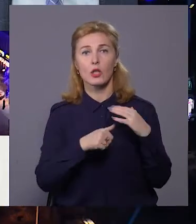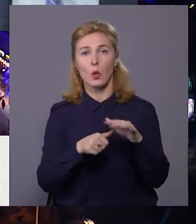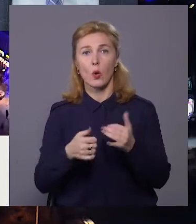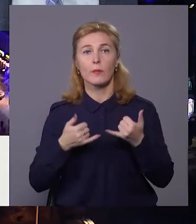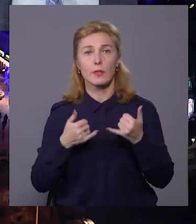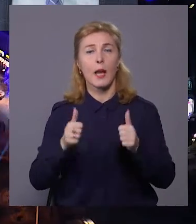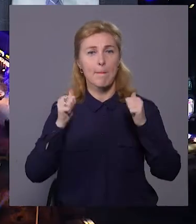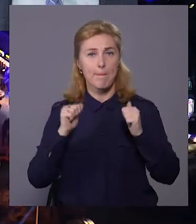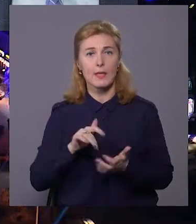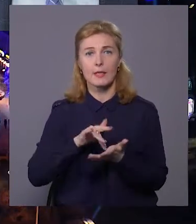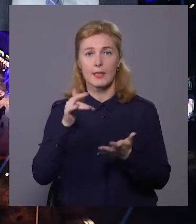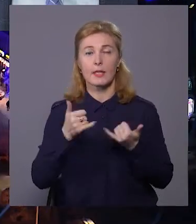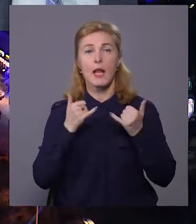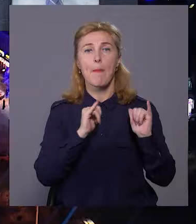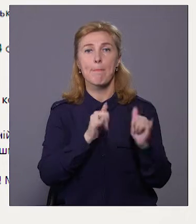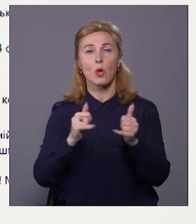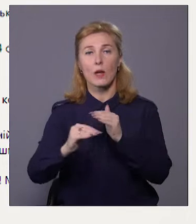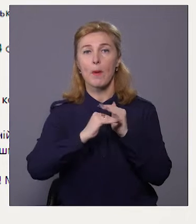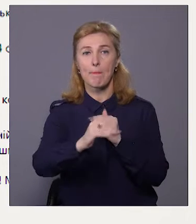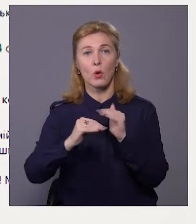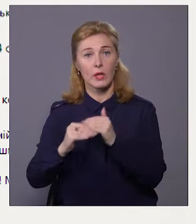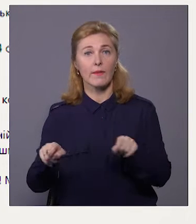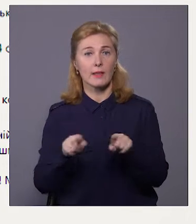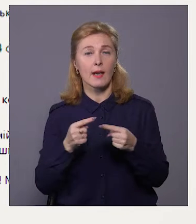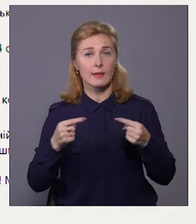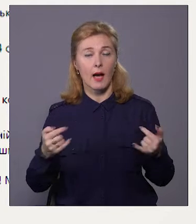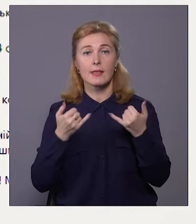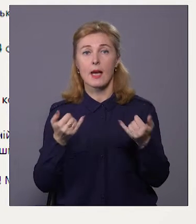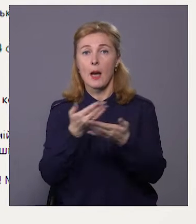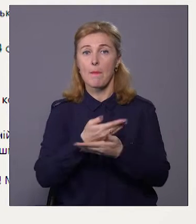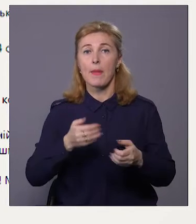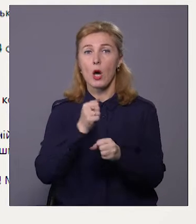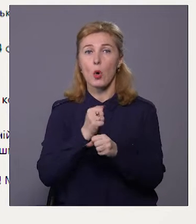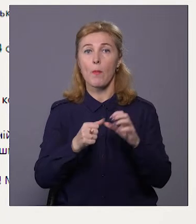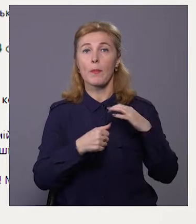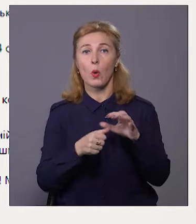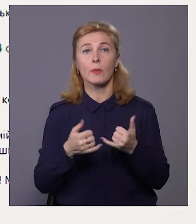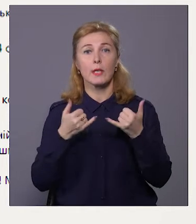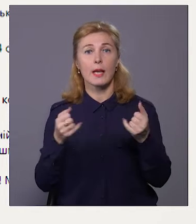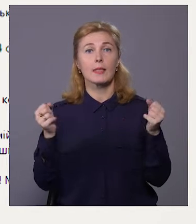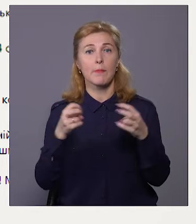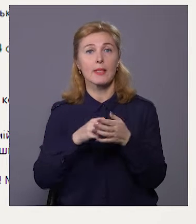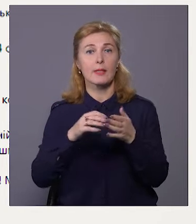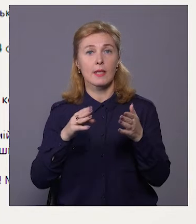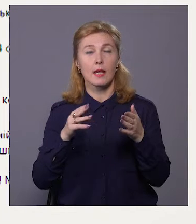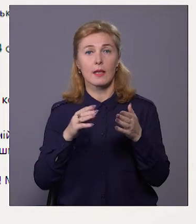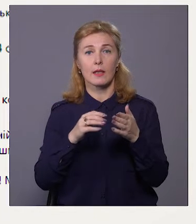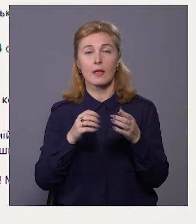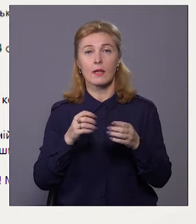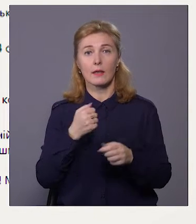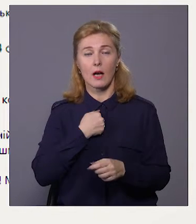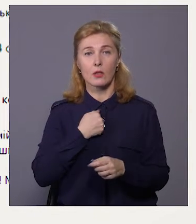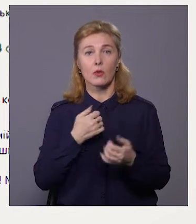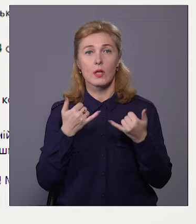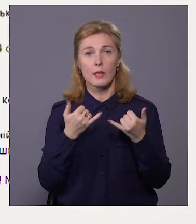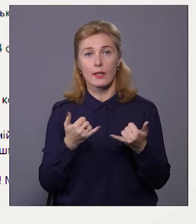тілей, для поливу полів гербіцидами і так далі. Зараз ми робимо коптери для спецназу. Робимо коптери, які гроші,